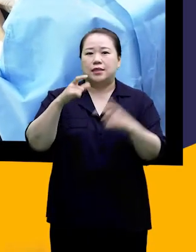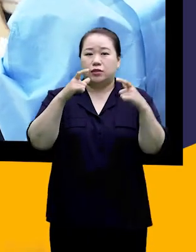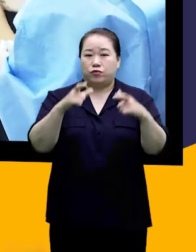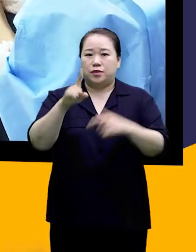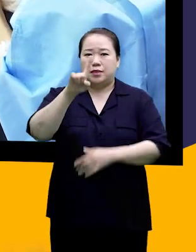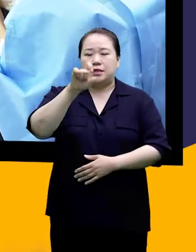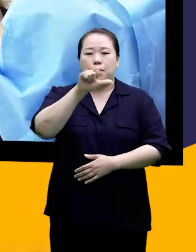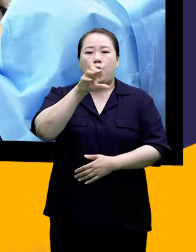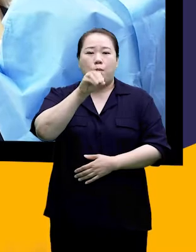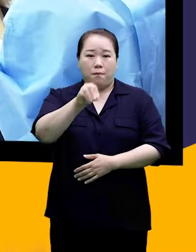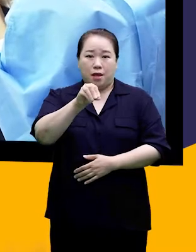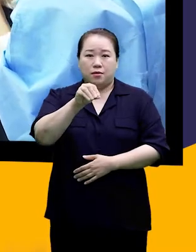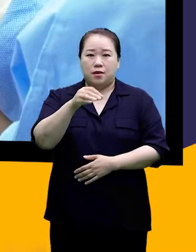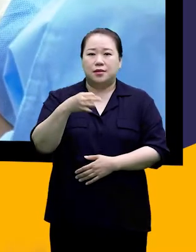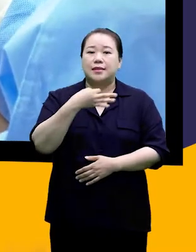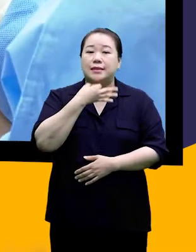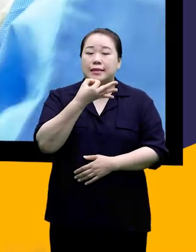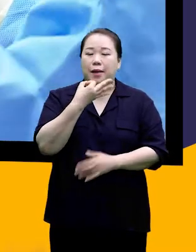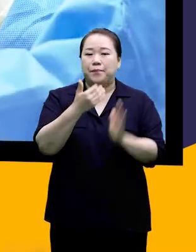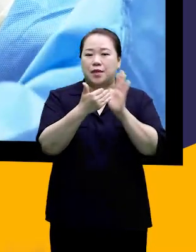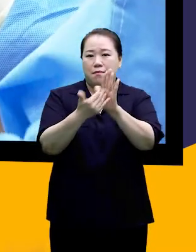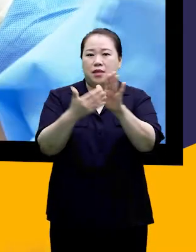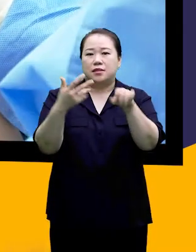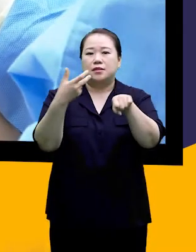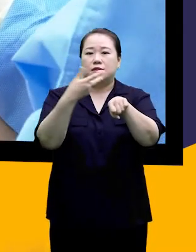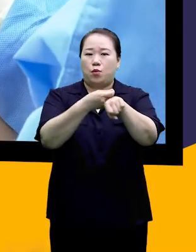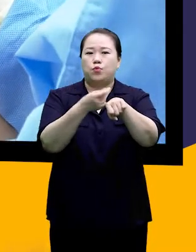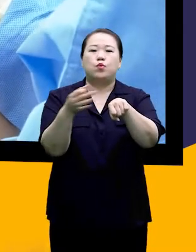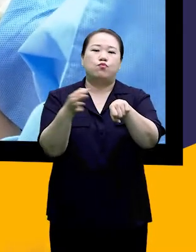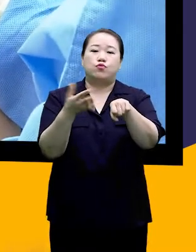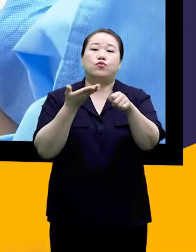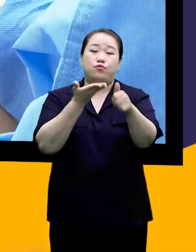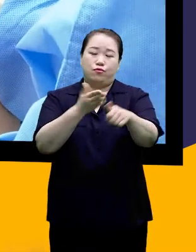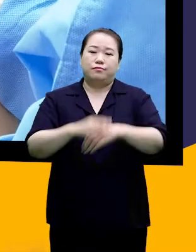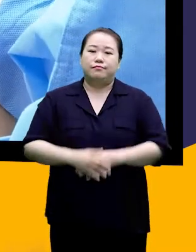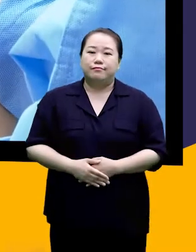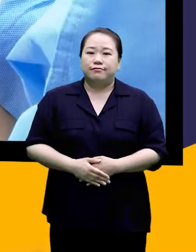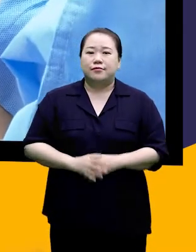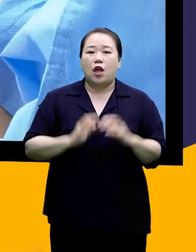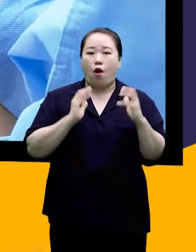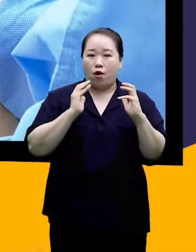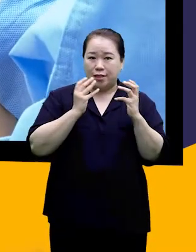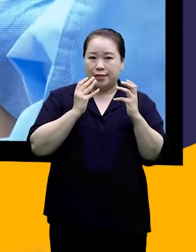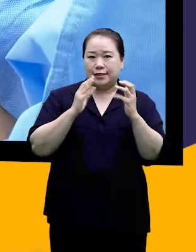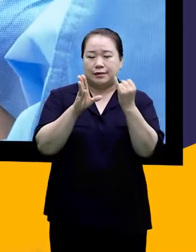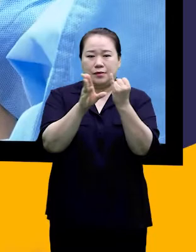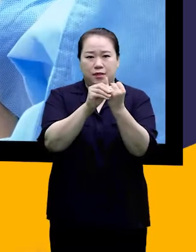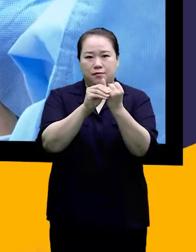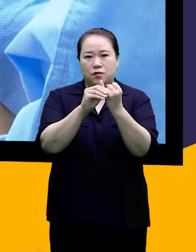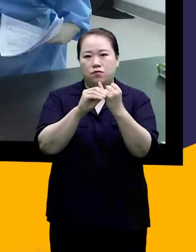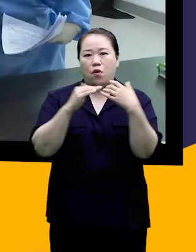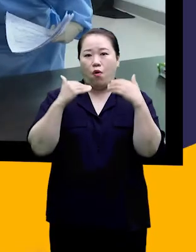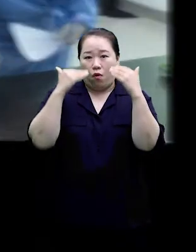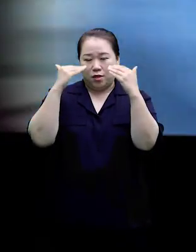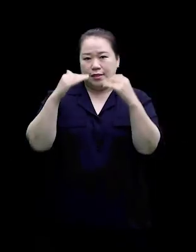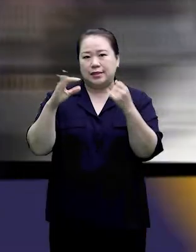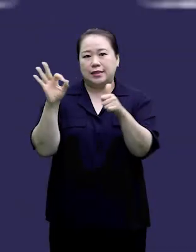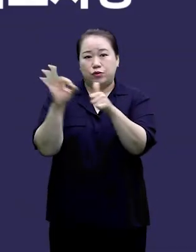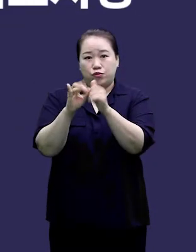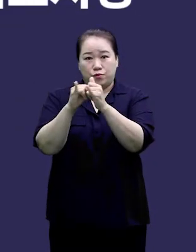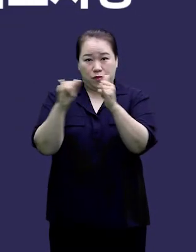실시합니다. 구는 어린이와 임신부, 어르신, 기초생활수급자 등에 대해 순차적으로 접종을 실시할 계획입니다.